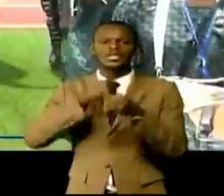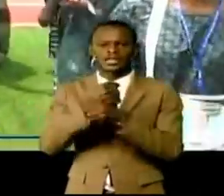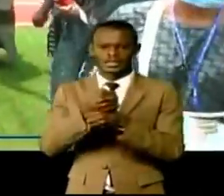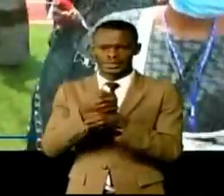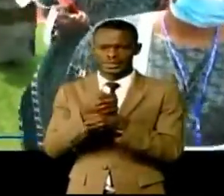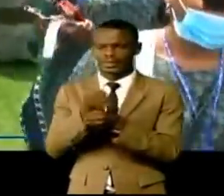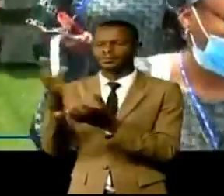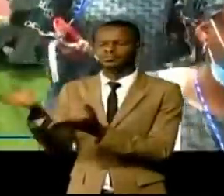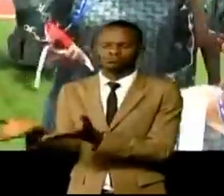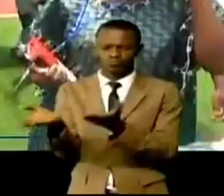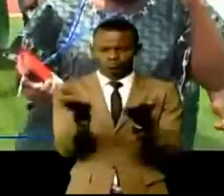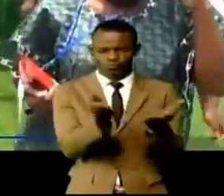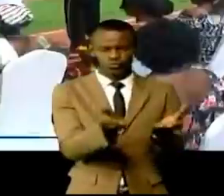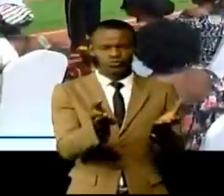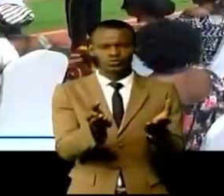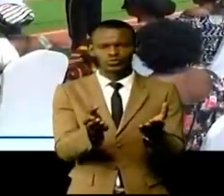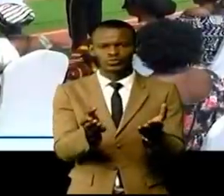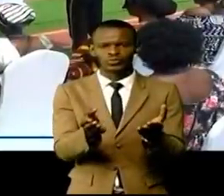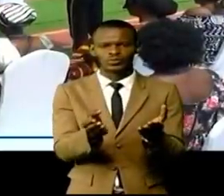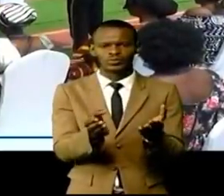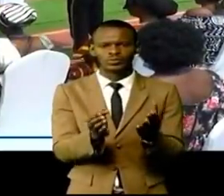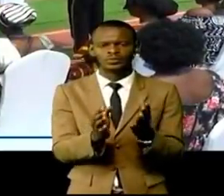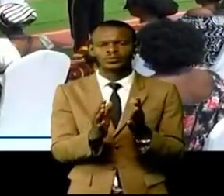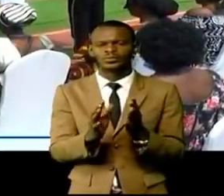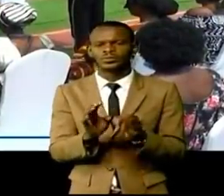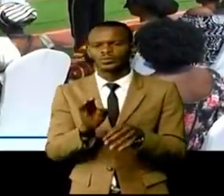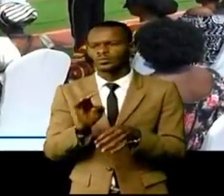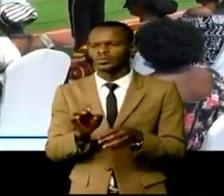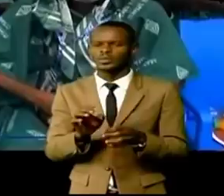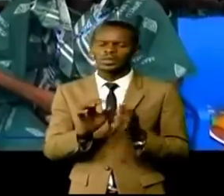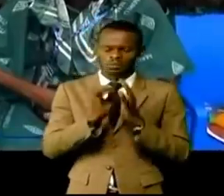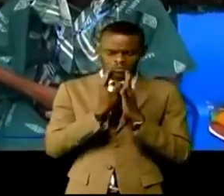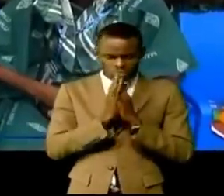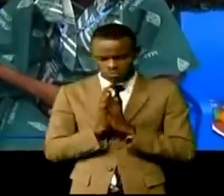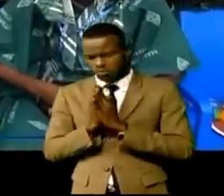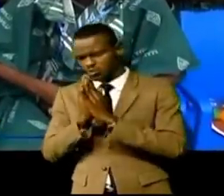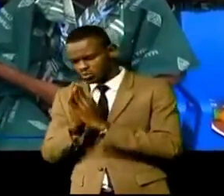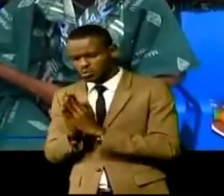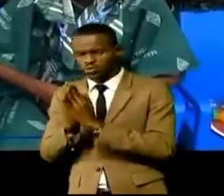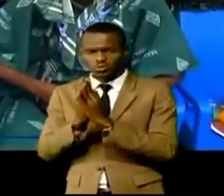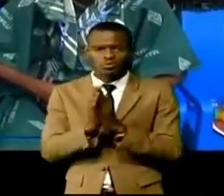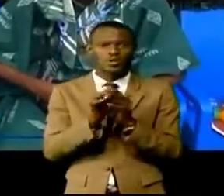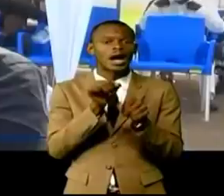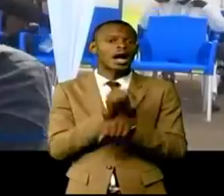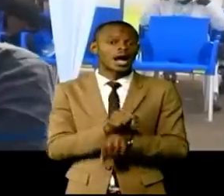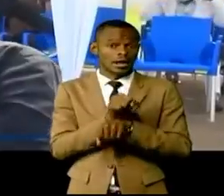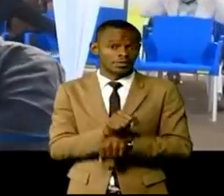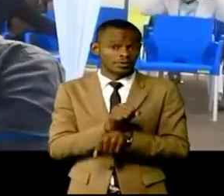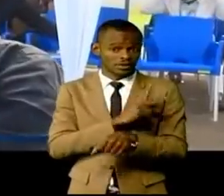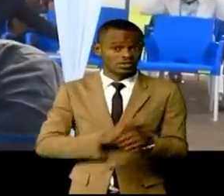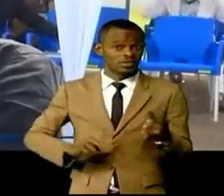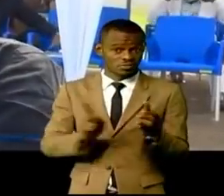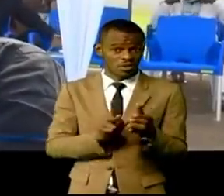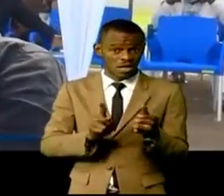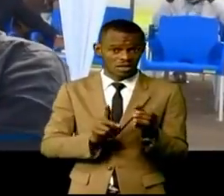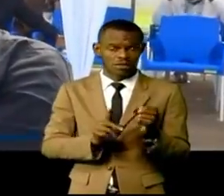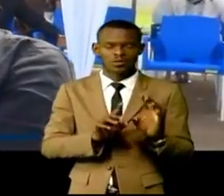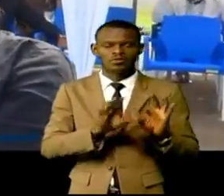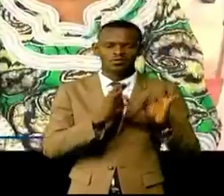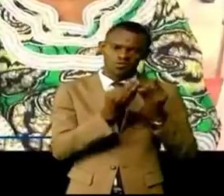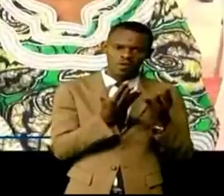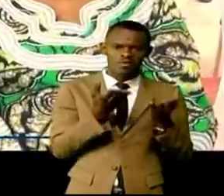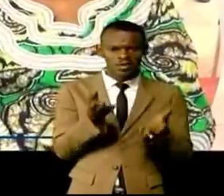Kimbanguiste la cérémonie funéraire a connu la participation de la famille et pleuré les amis et